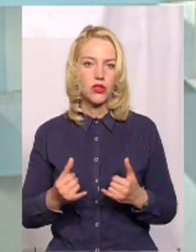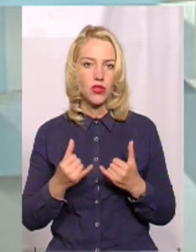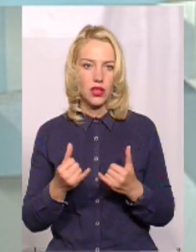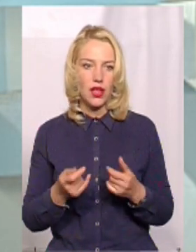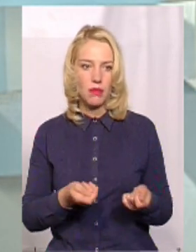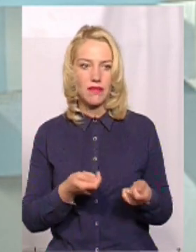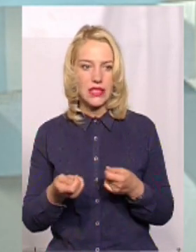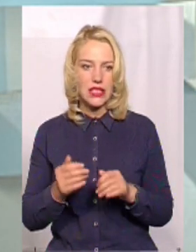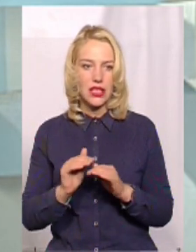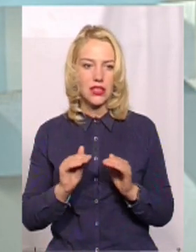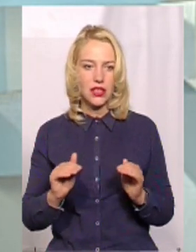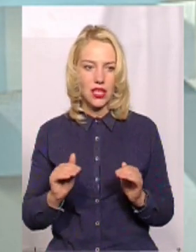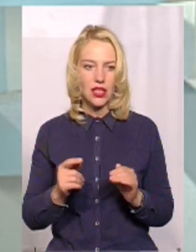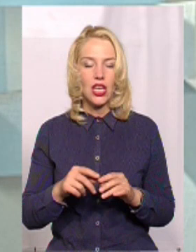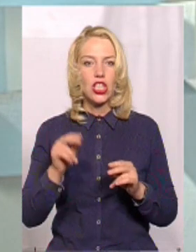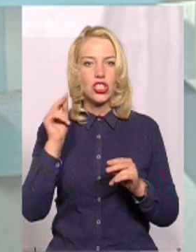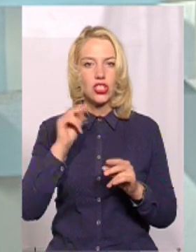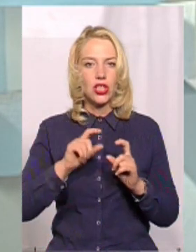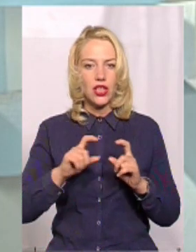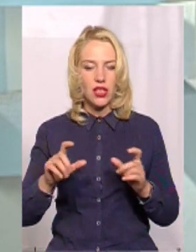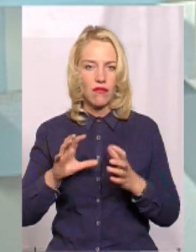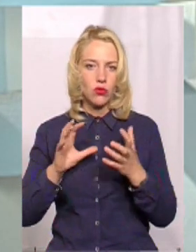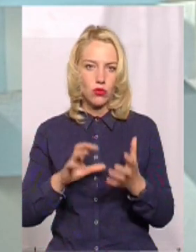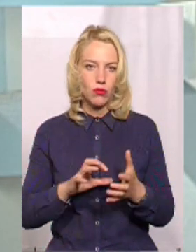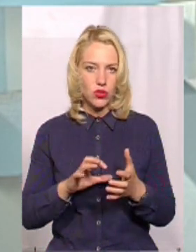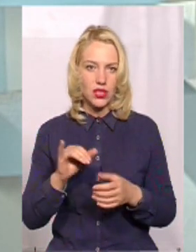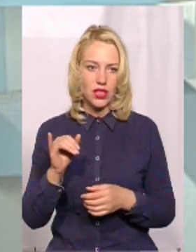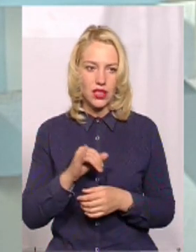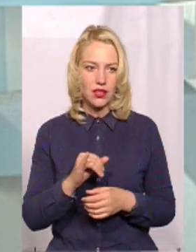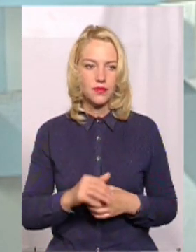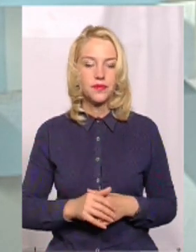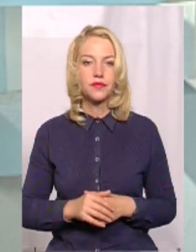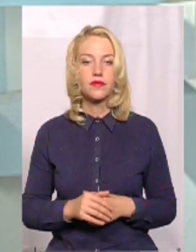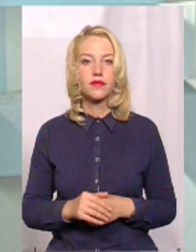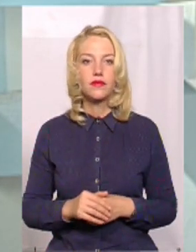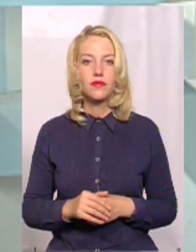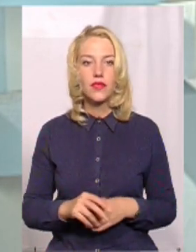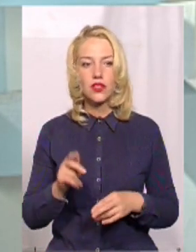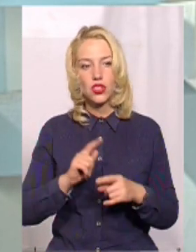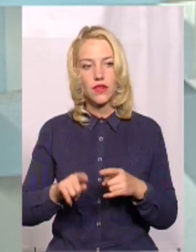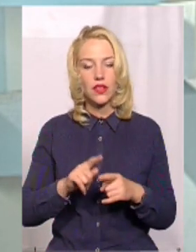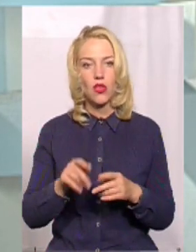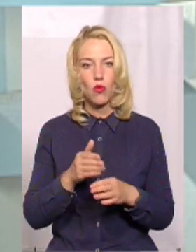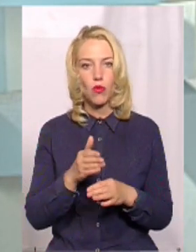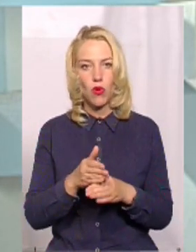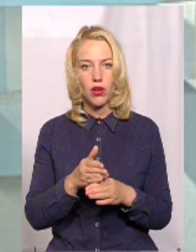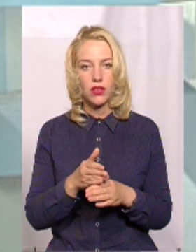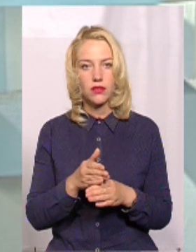підвоза дітей, шкільний автобус і швидка допомога,